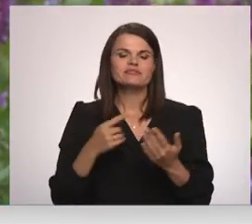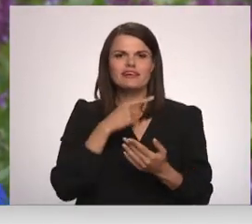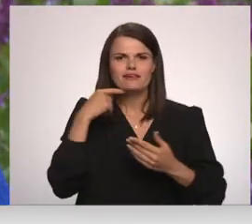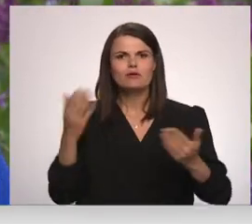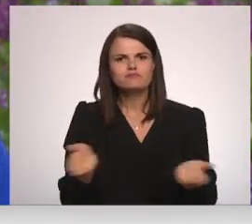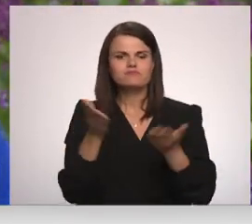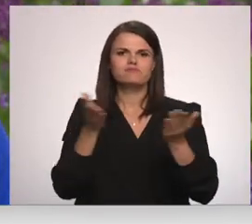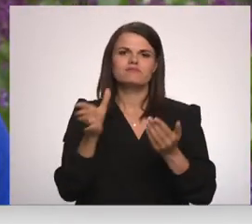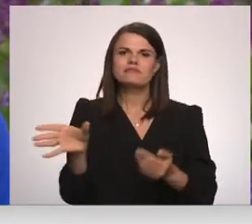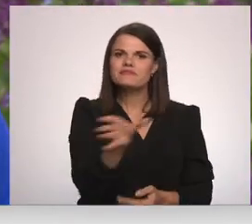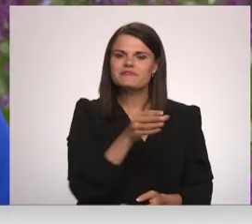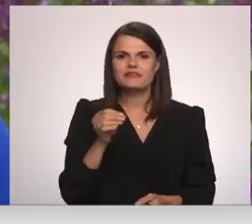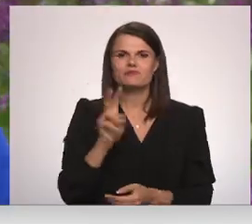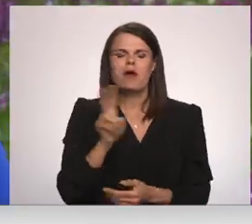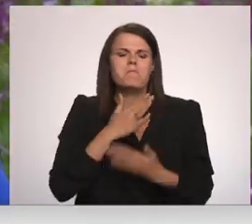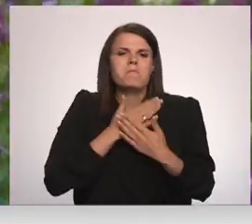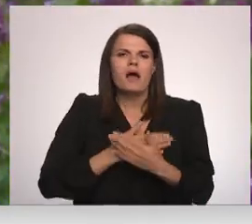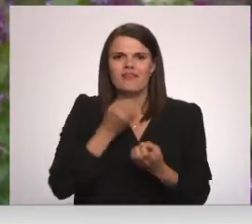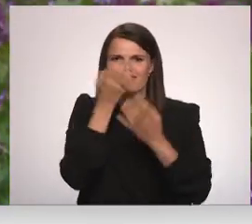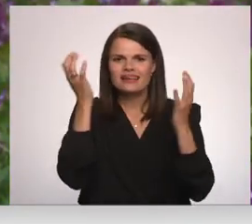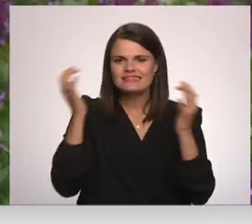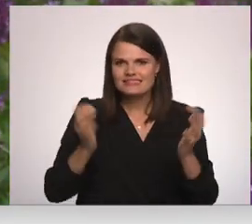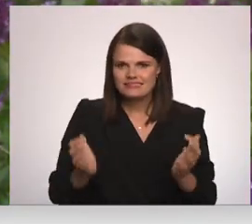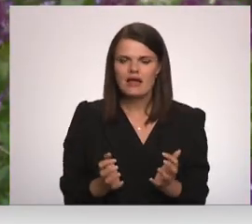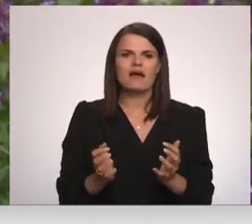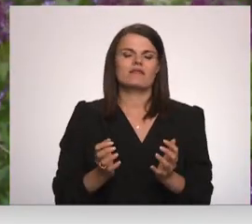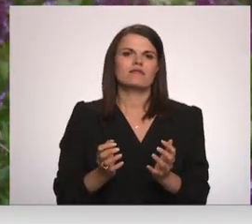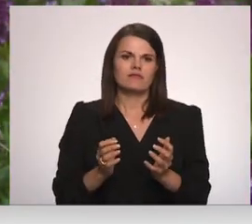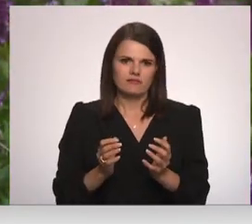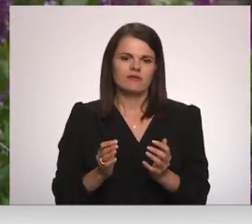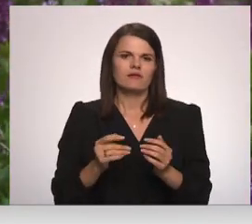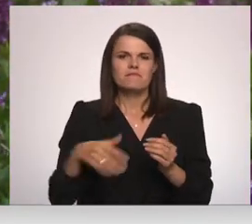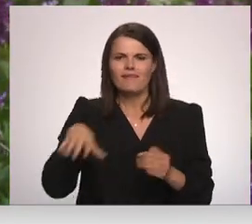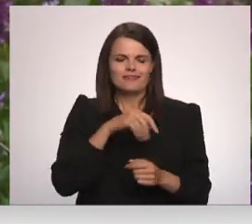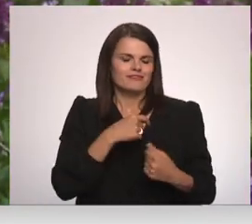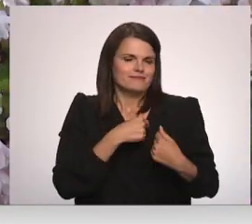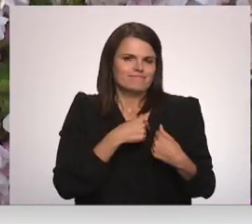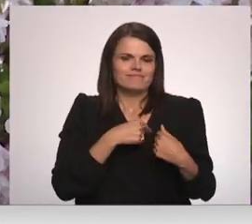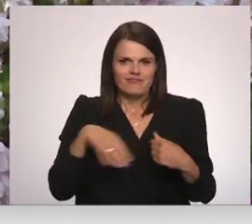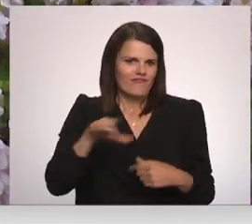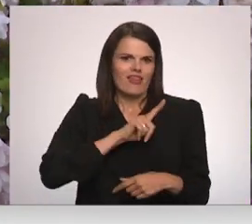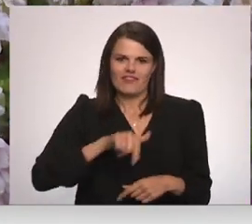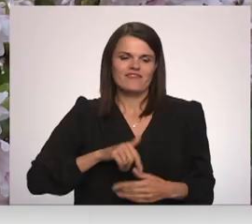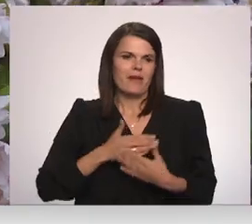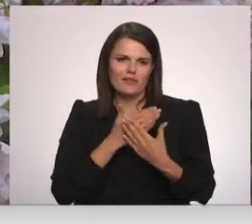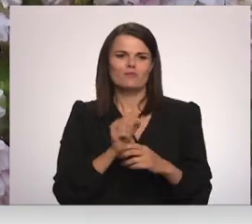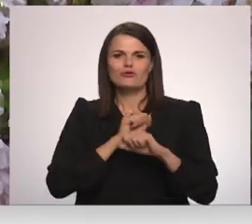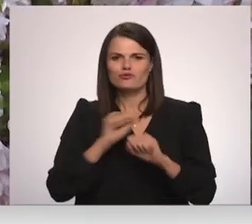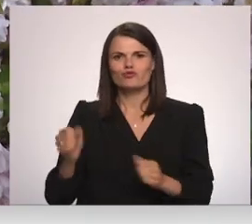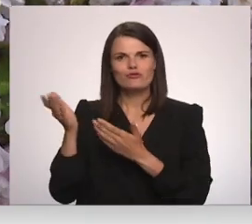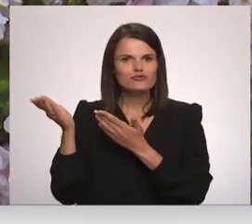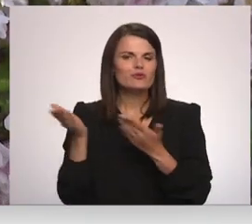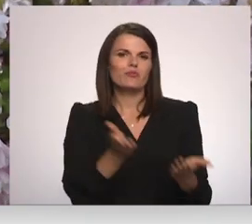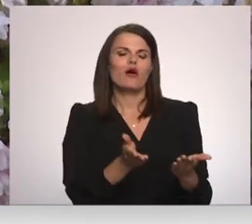iedrošināt arī visus ceriņu fanus un mīlētājus, kādi mēs visi šeit esam Latvijā. Droši brauciet uz